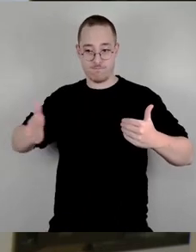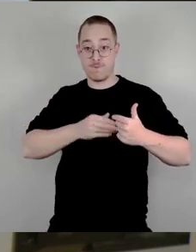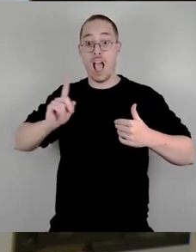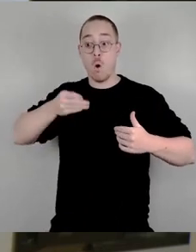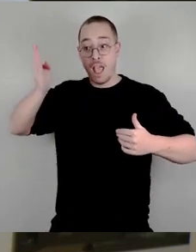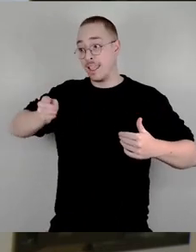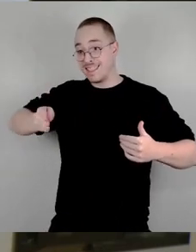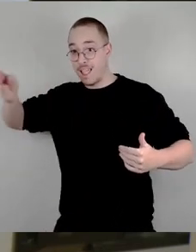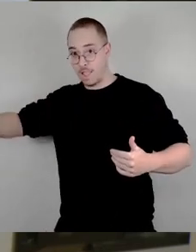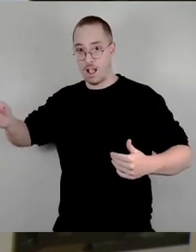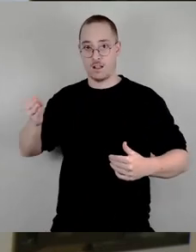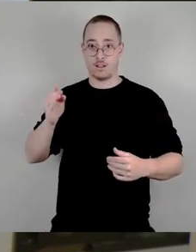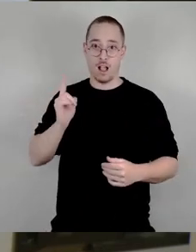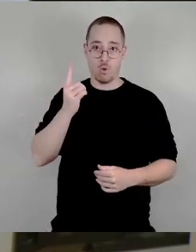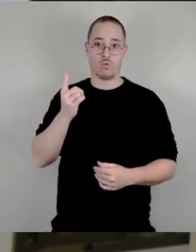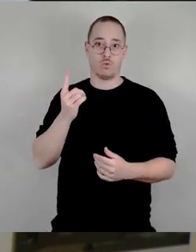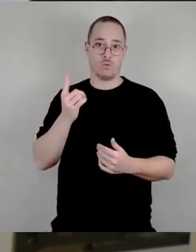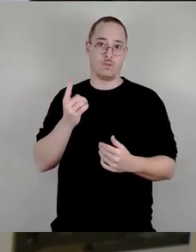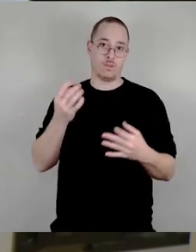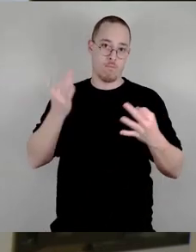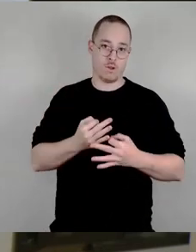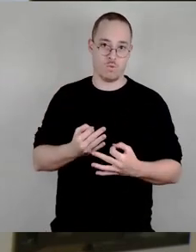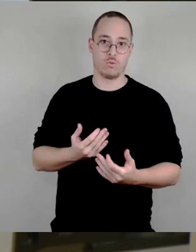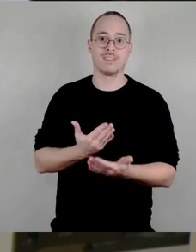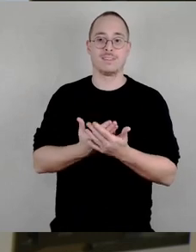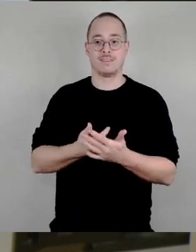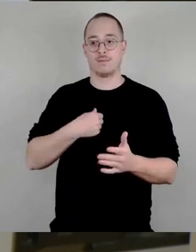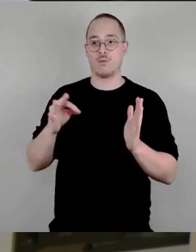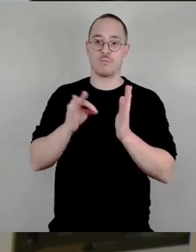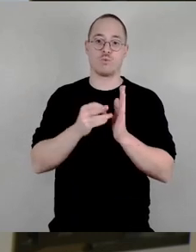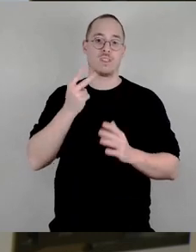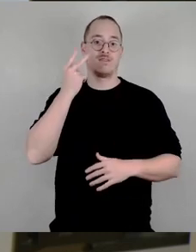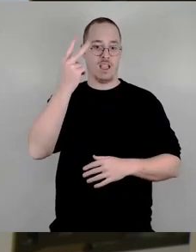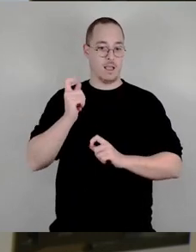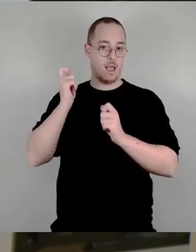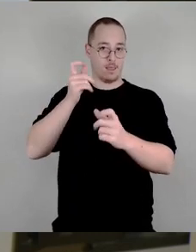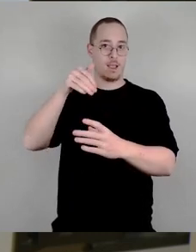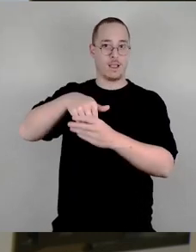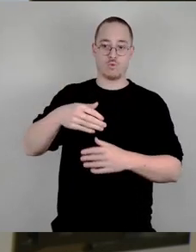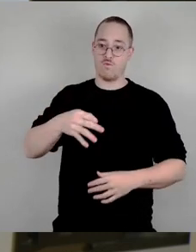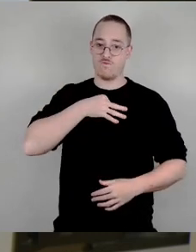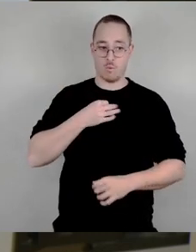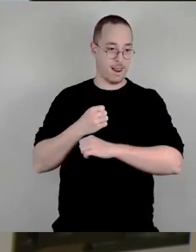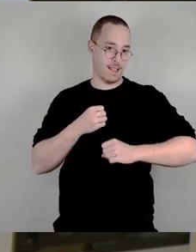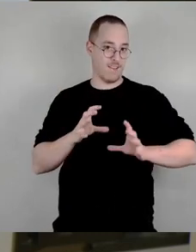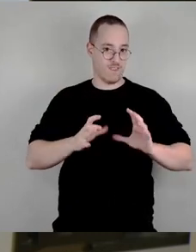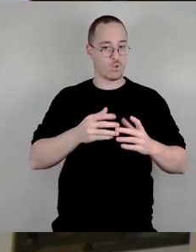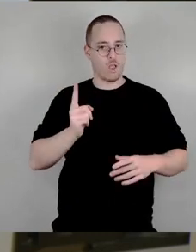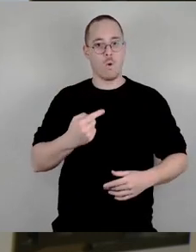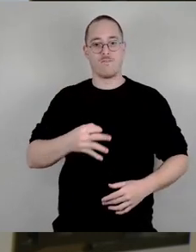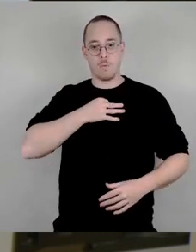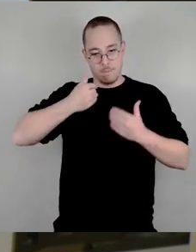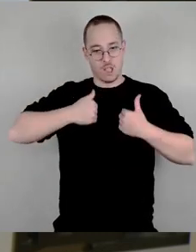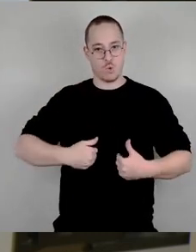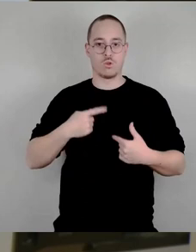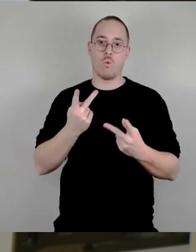Punkt 2 des Antrages mit festgehalten und ist für uns als Linke und für mich persönlich besonders wichtig Und das ist auch das